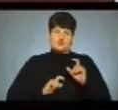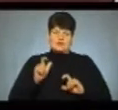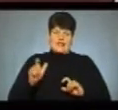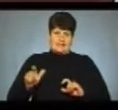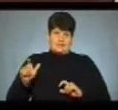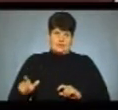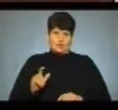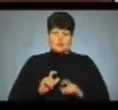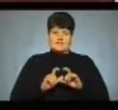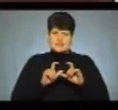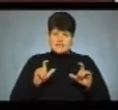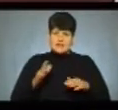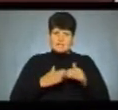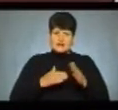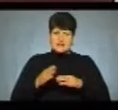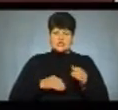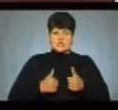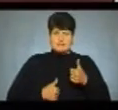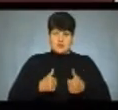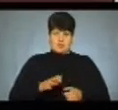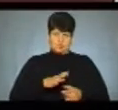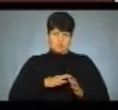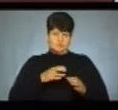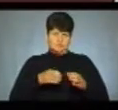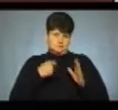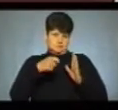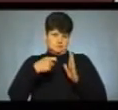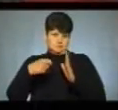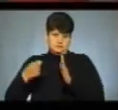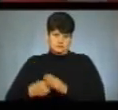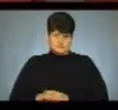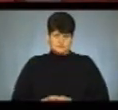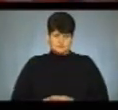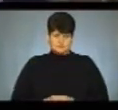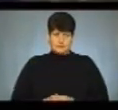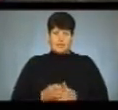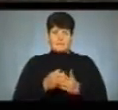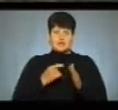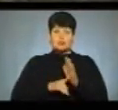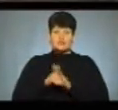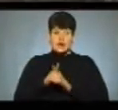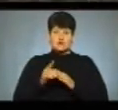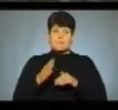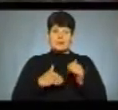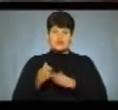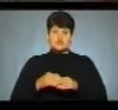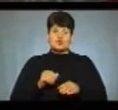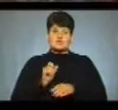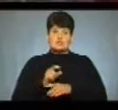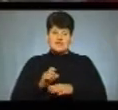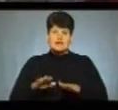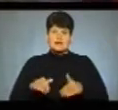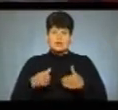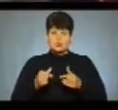університету. На практичних змаганнях побувала наша знімальна група. Перед початком кожного практичного завдання судді дають